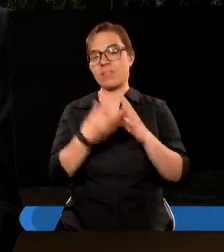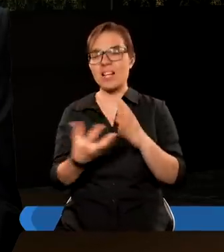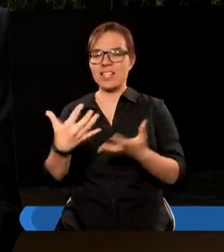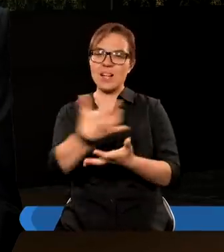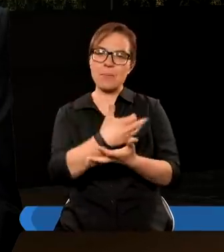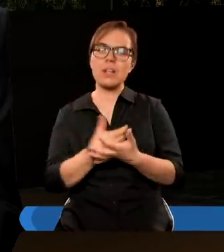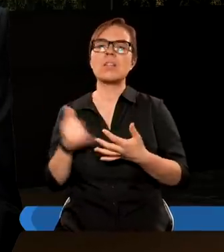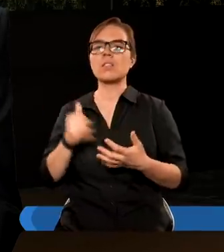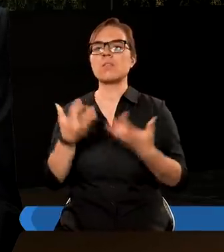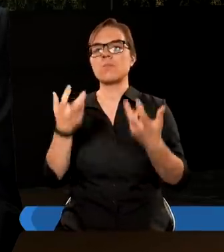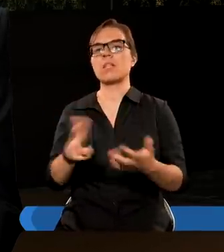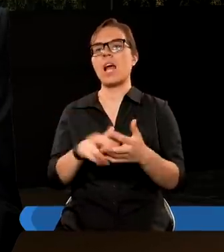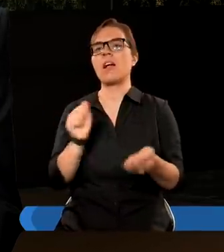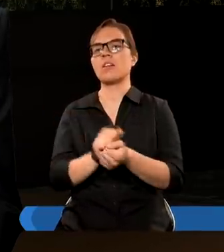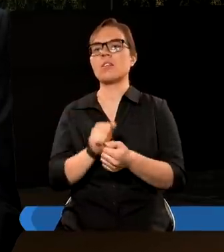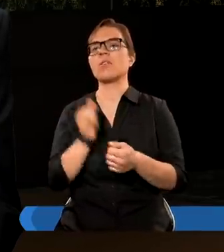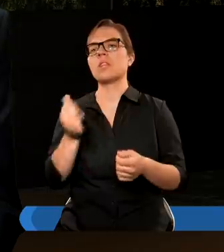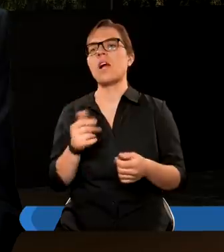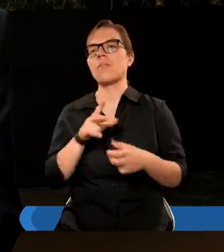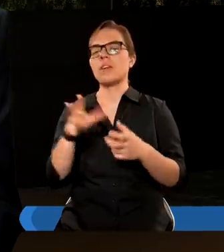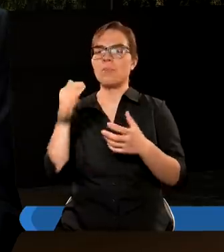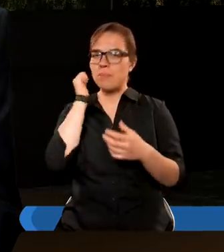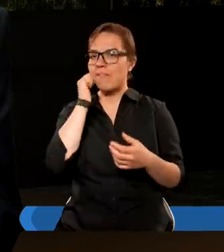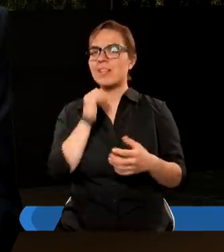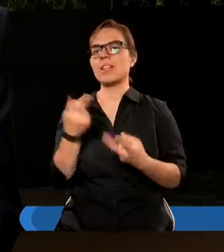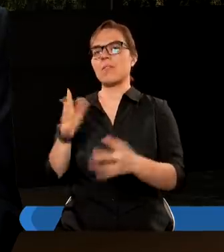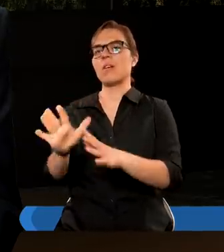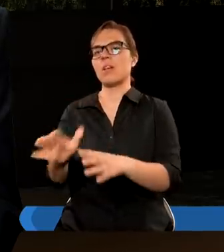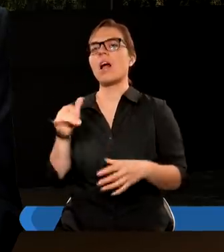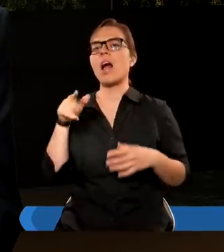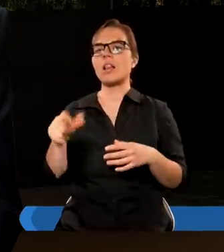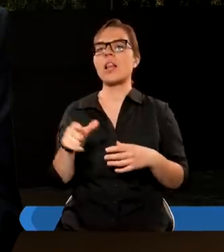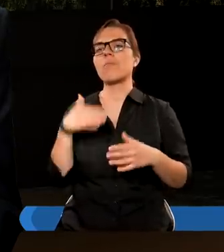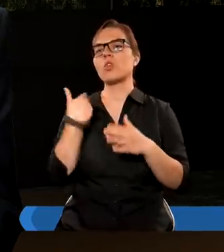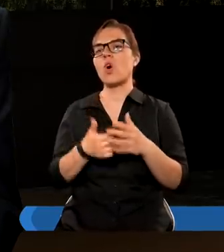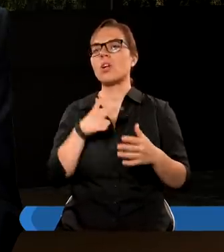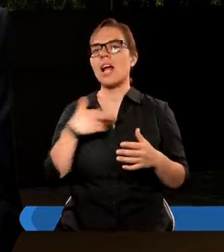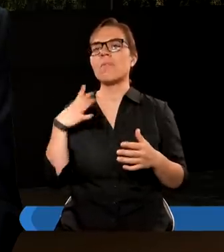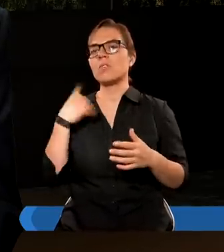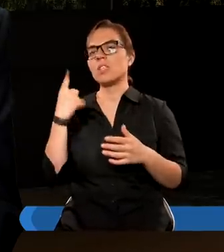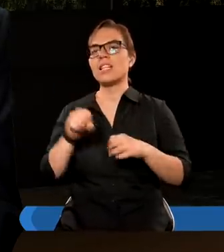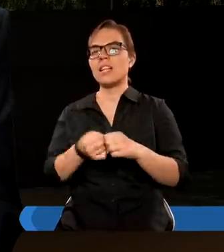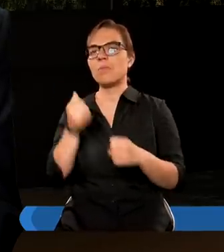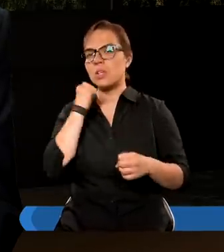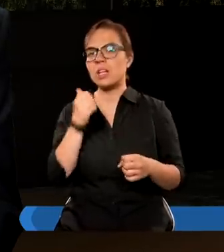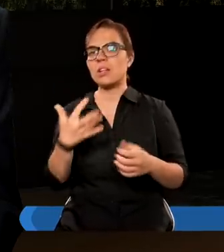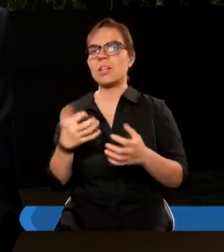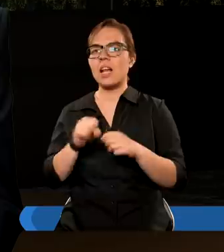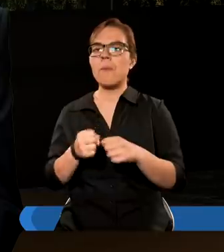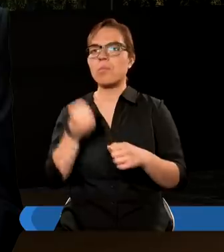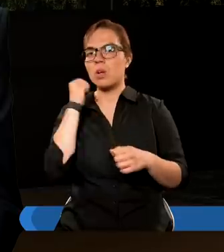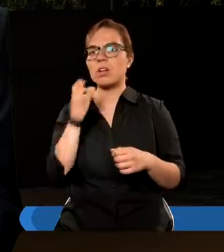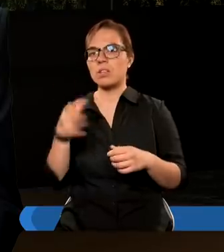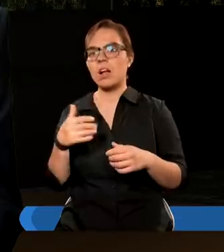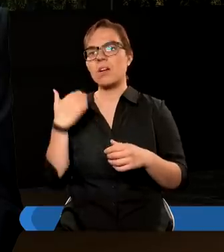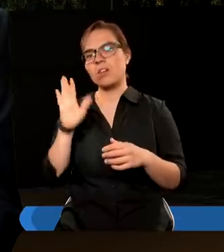zebranych zostawili na zimę, powiedzmy sobie w jakiejś tam piwnicy, ale tam szkoda nam było jednego zepsutego, nadpsutego